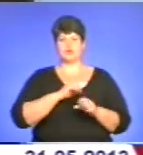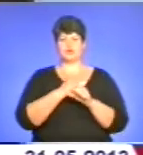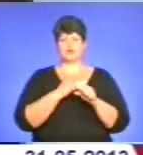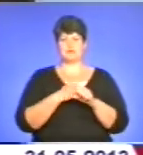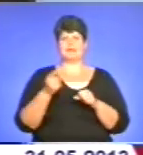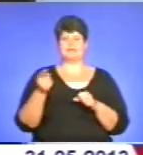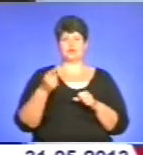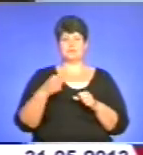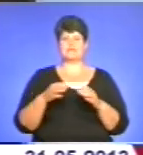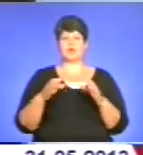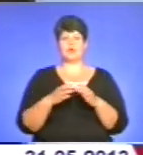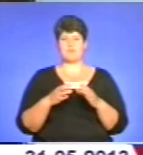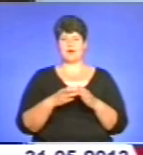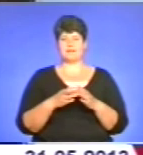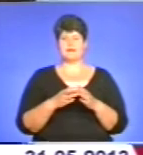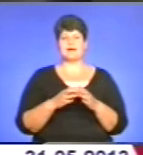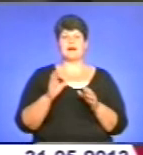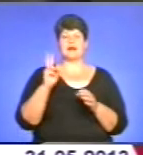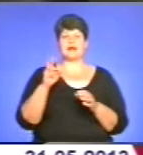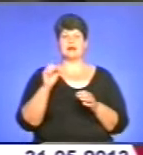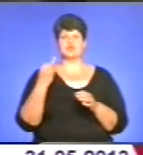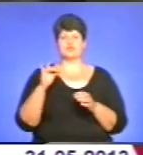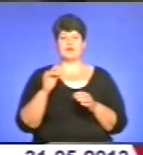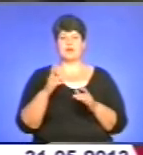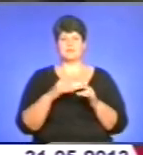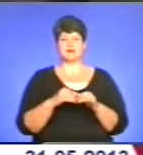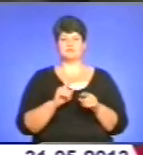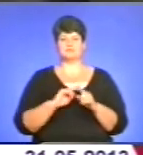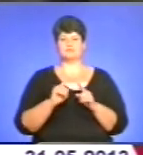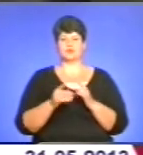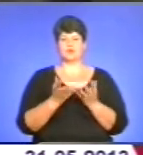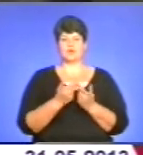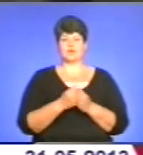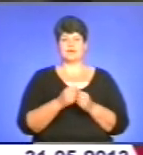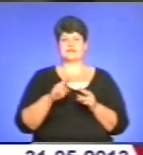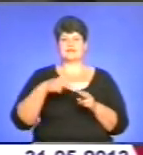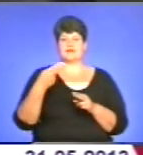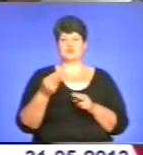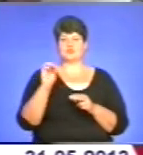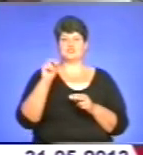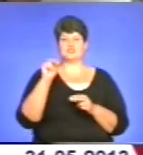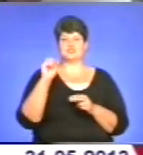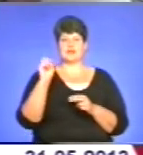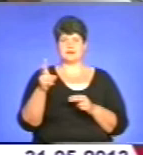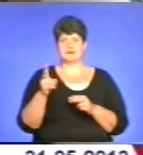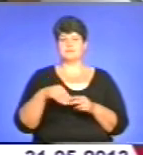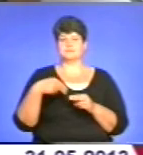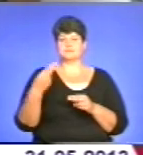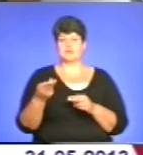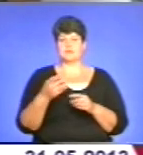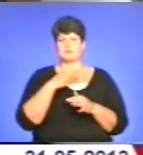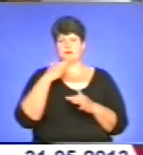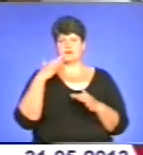тернопільська компанія. Касовий апарат автоматично рахує здачу і видає чек. Такі програми у багатьох супермаркетах і